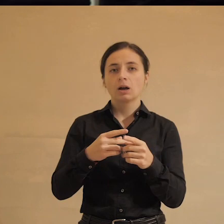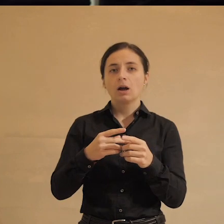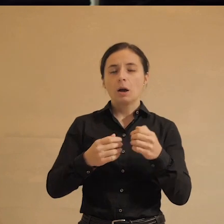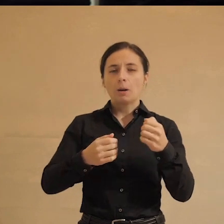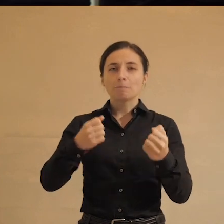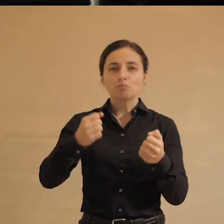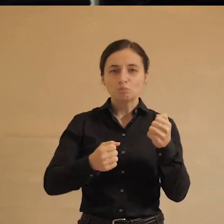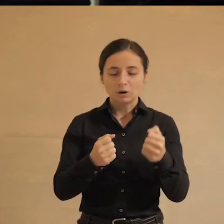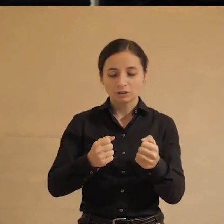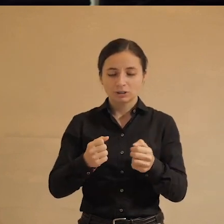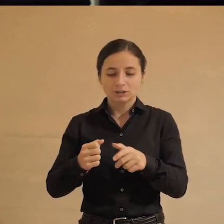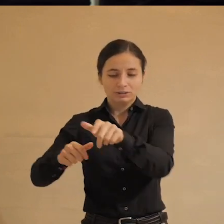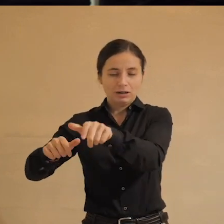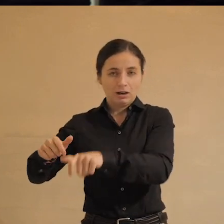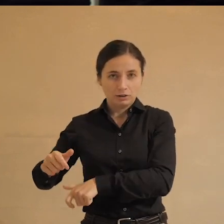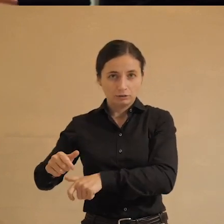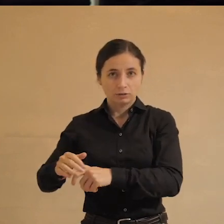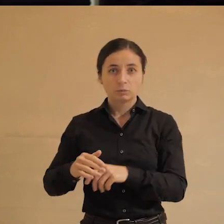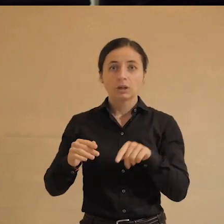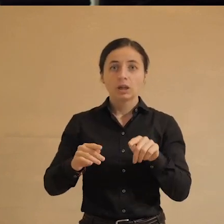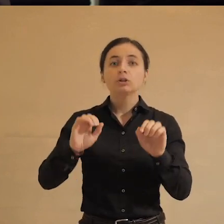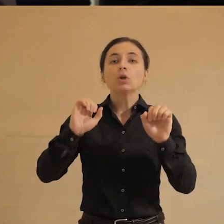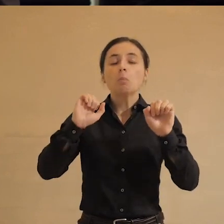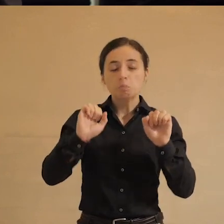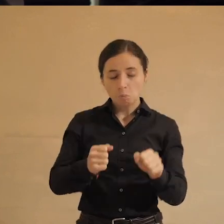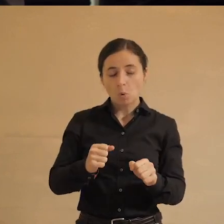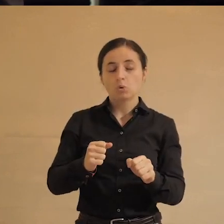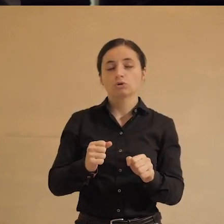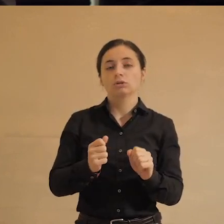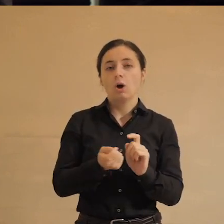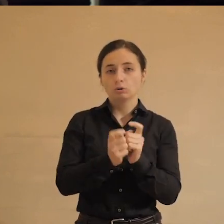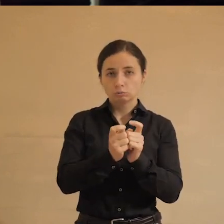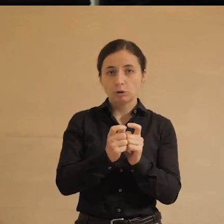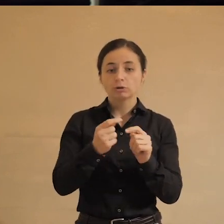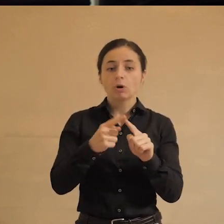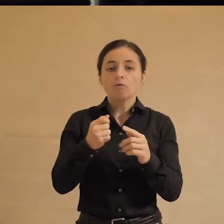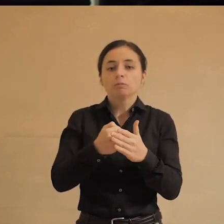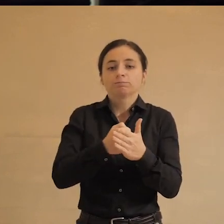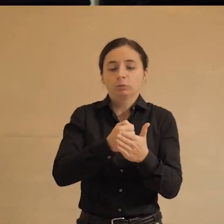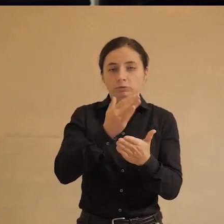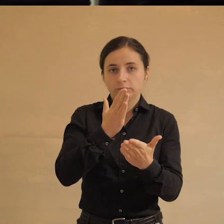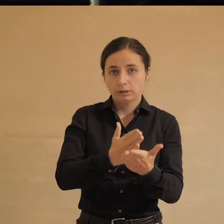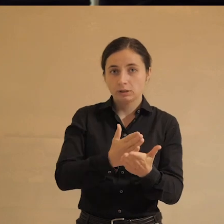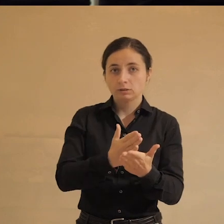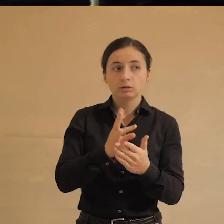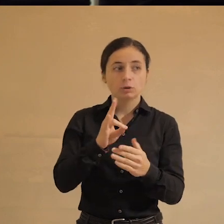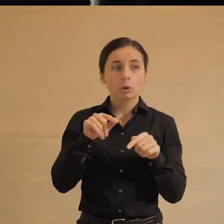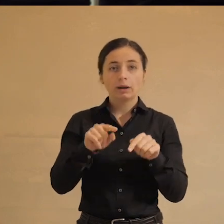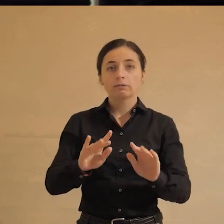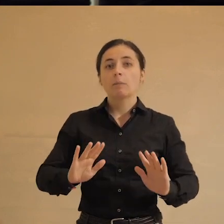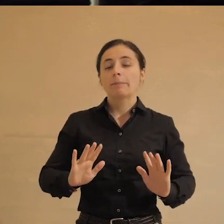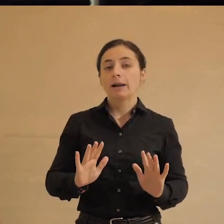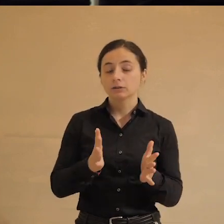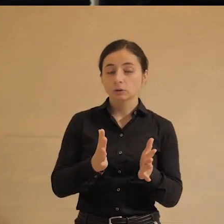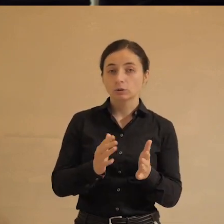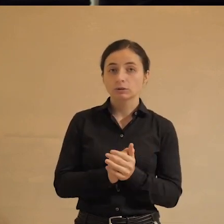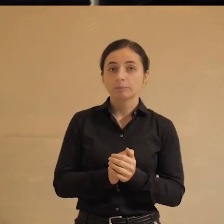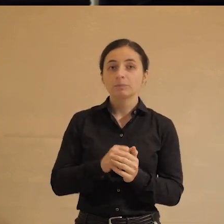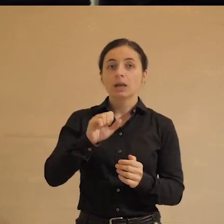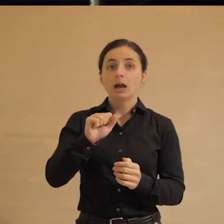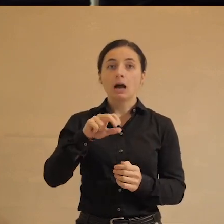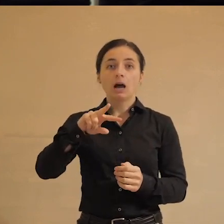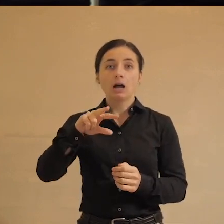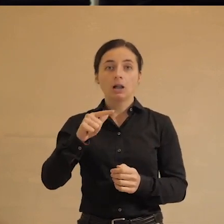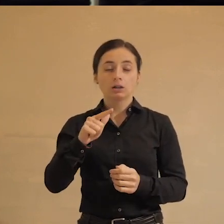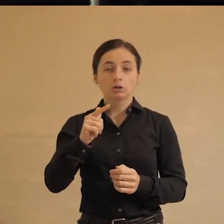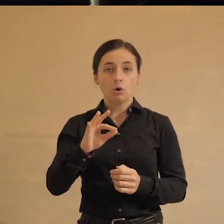запретную линию, и вам пришел штраф. Это можно оспорить, у кого достаточно упорство, но тем не менее это происходит. Алгоритмизация